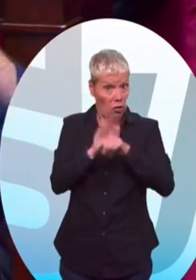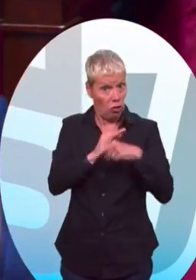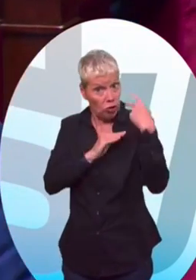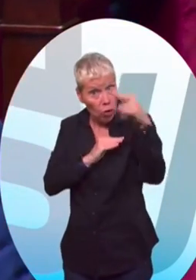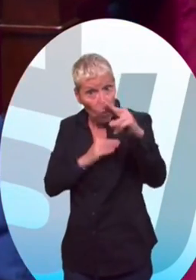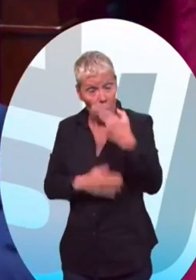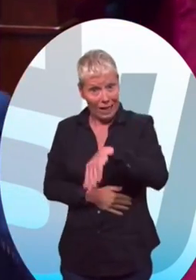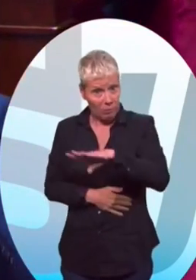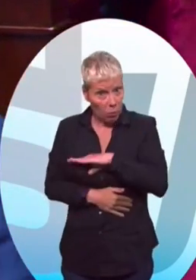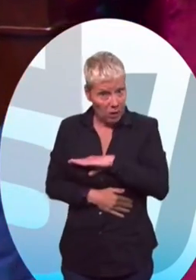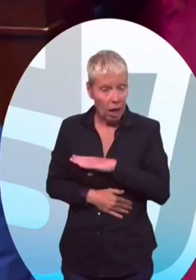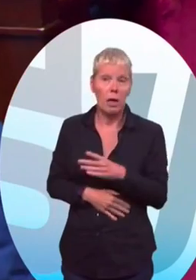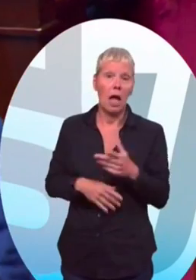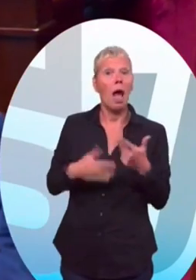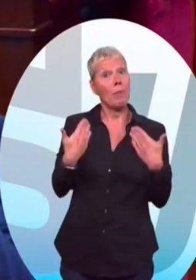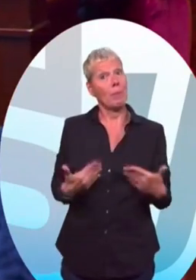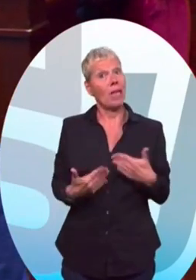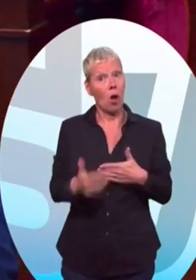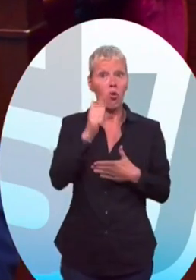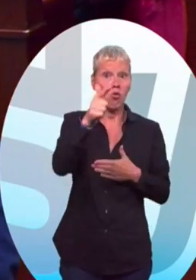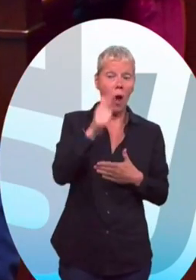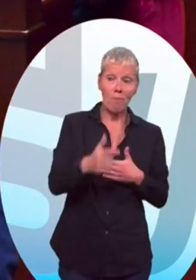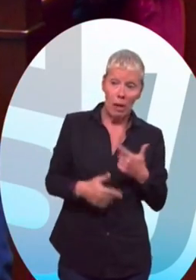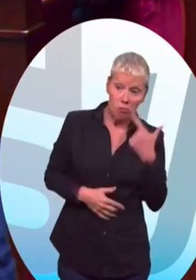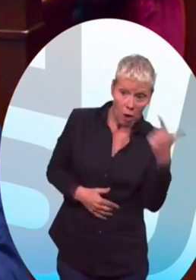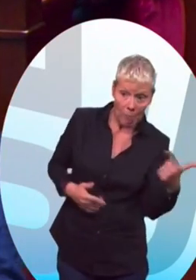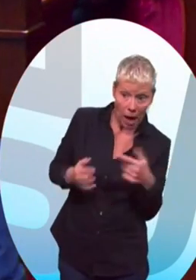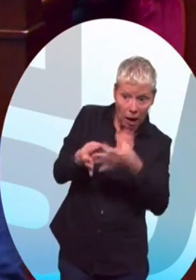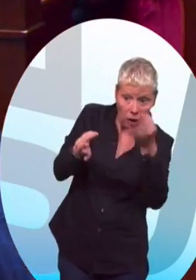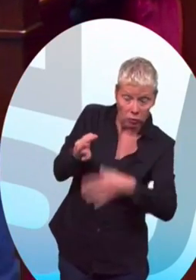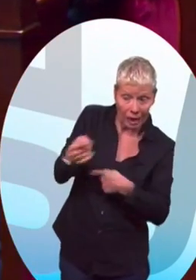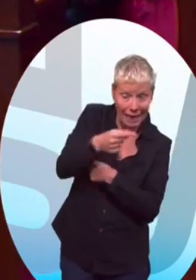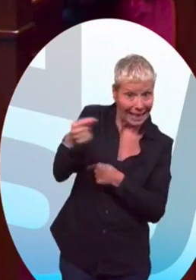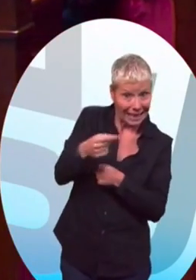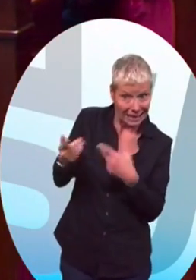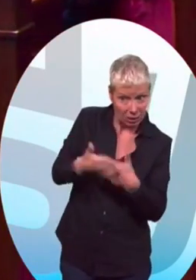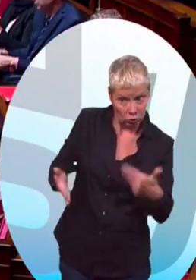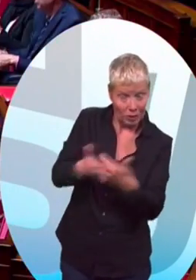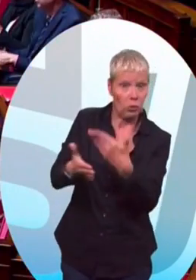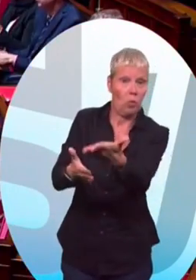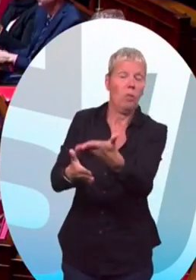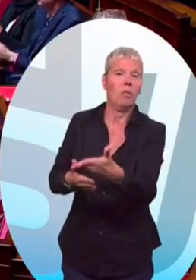ne semblez pas mesurer la nocivité dans un tel contexte.